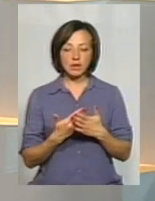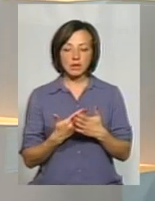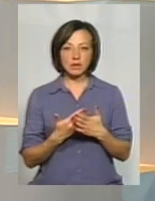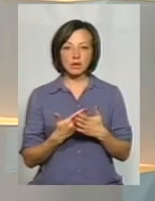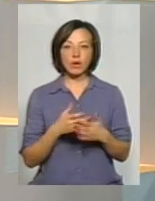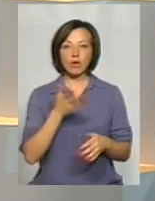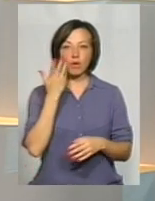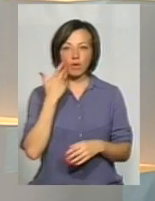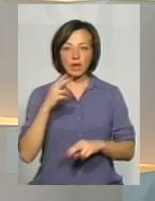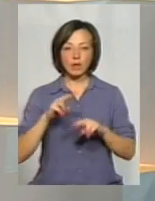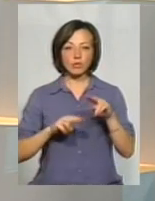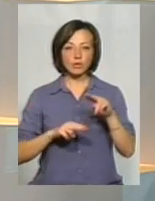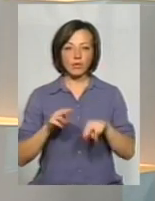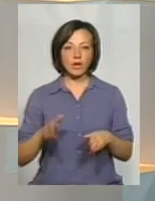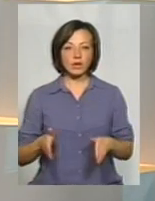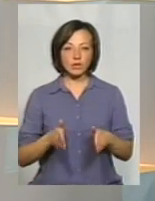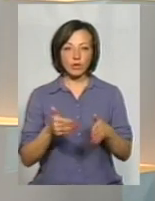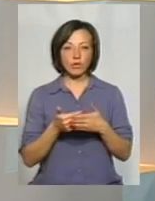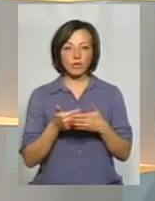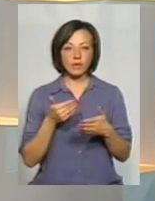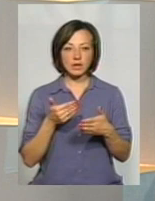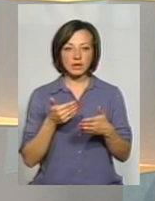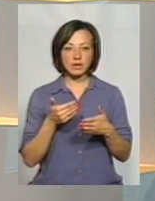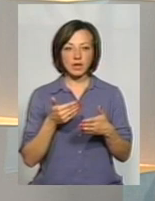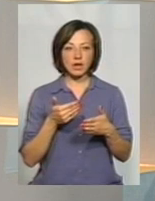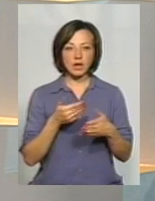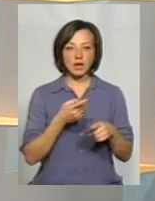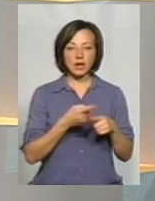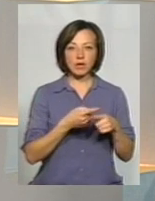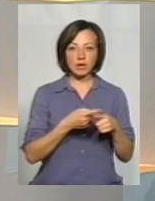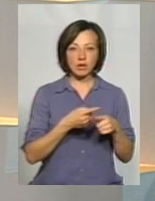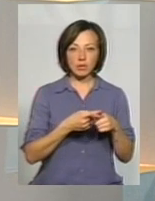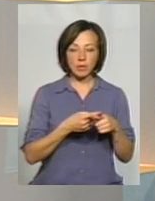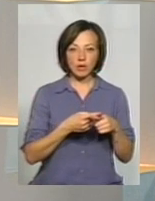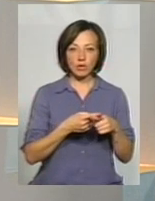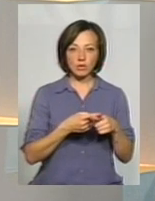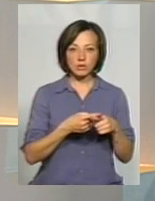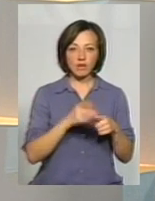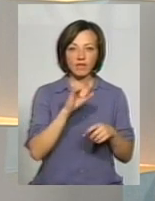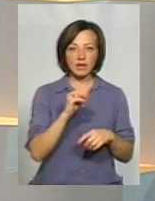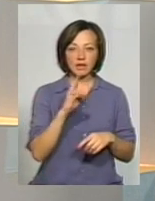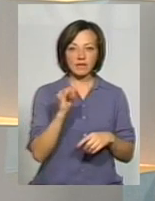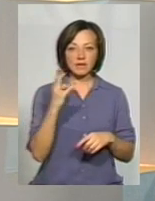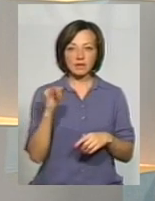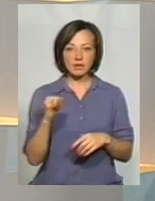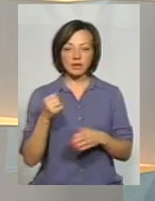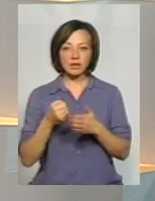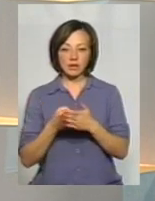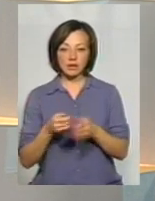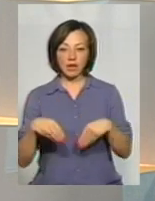будували дорогу від Бривітковського перекривостка до Прибузького, ми побудували майданчик для зважування